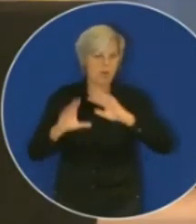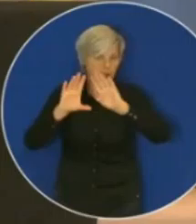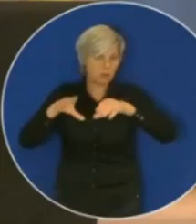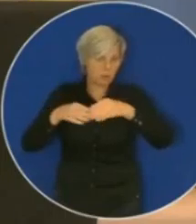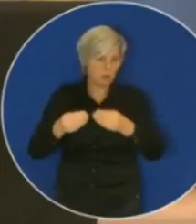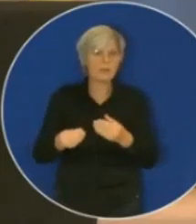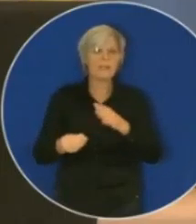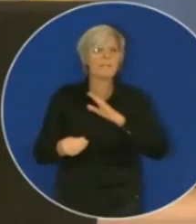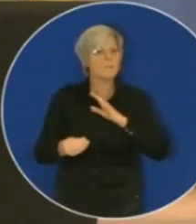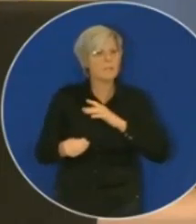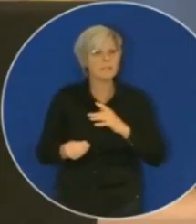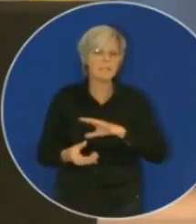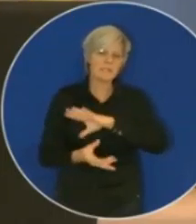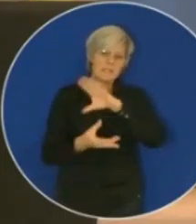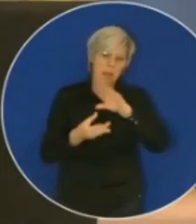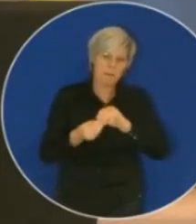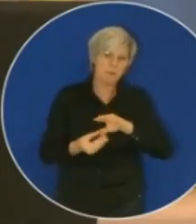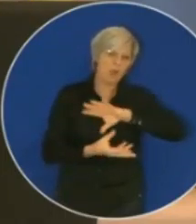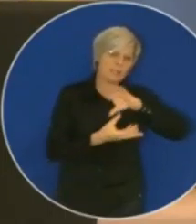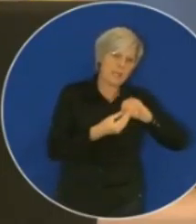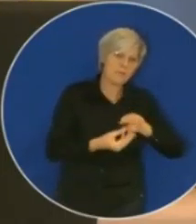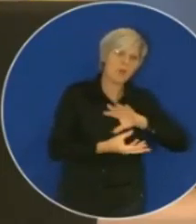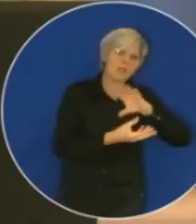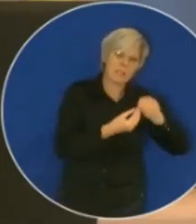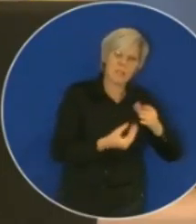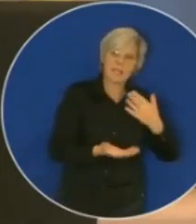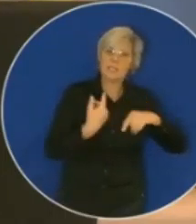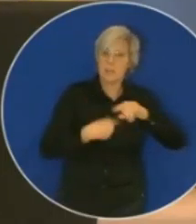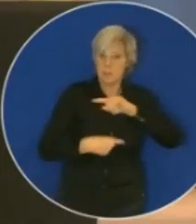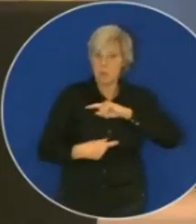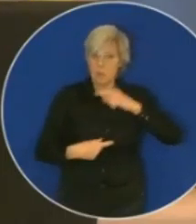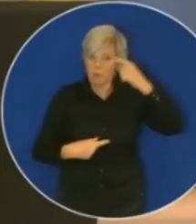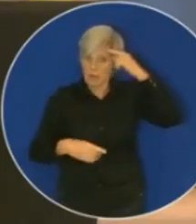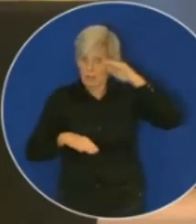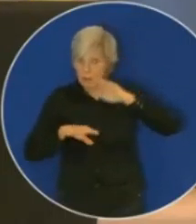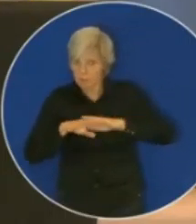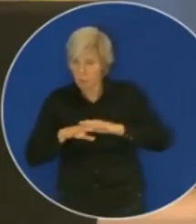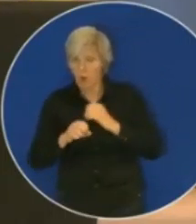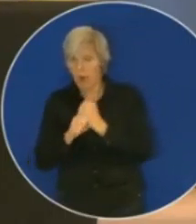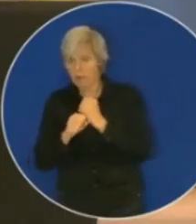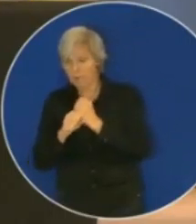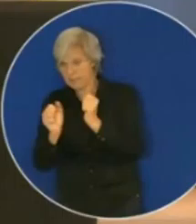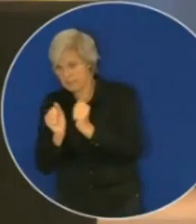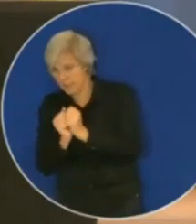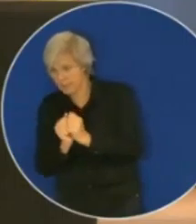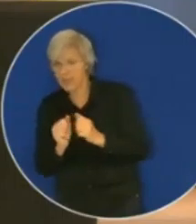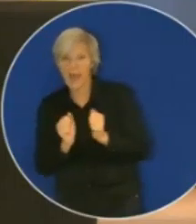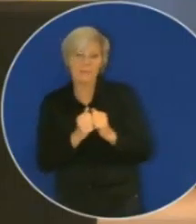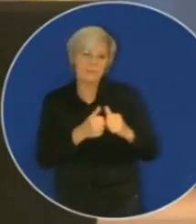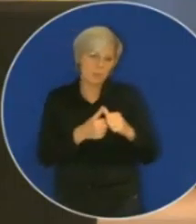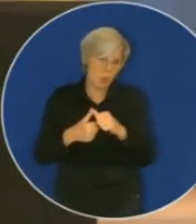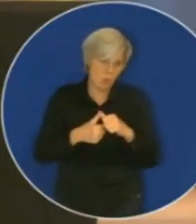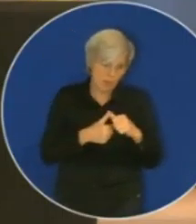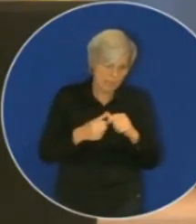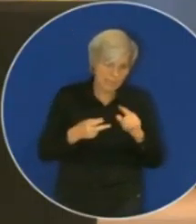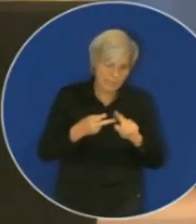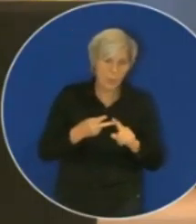Det finns alltså sammantaget ganska mycket att tänka igenom här. Arbetssätt, arbetsorganisation,